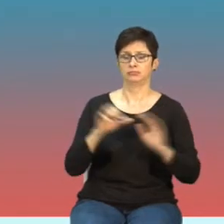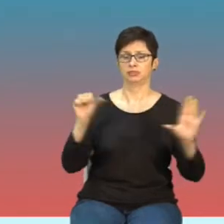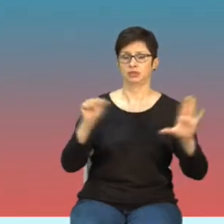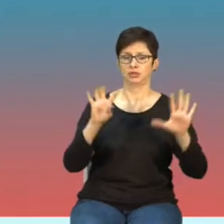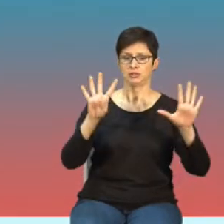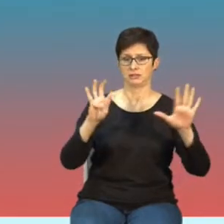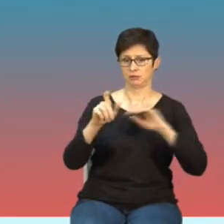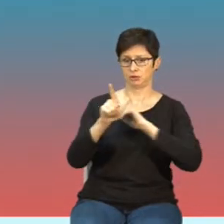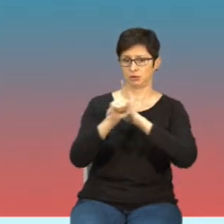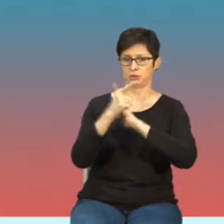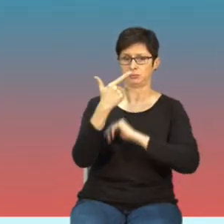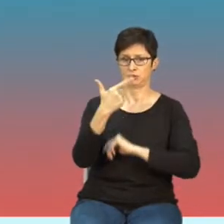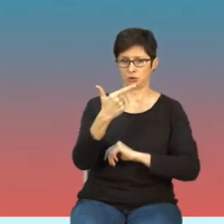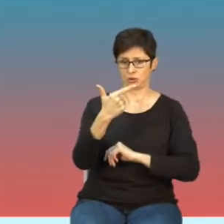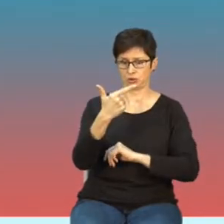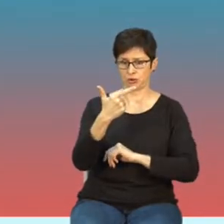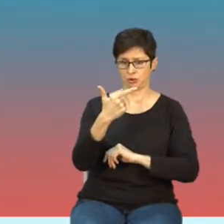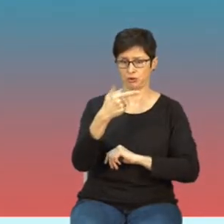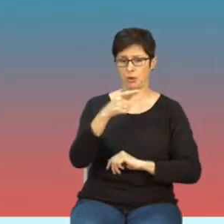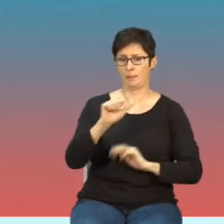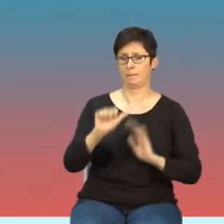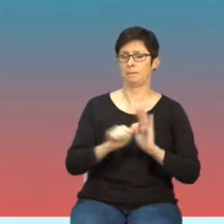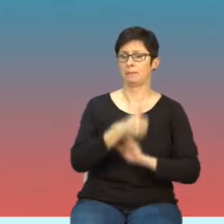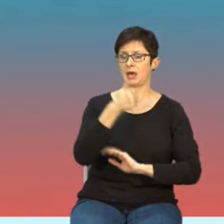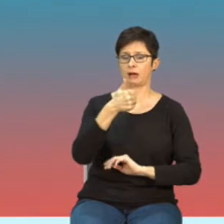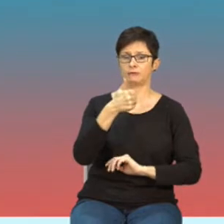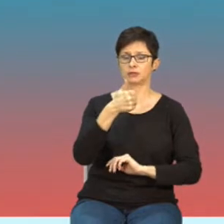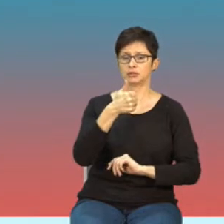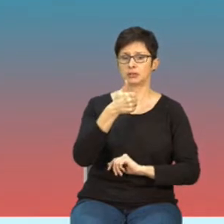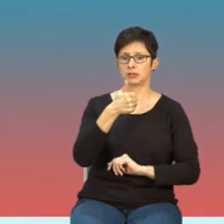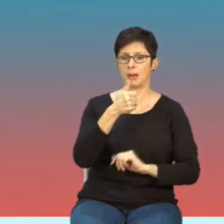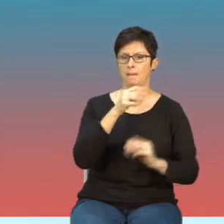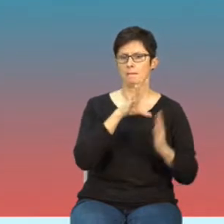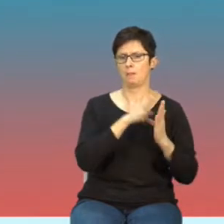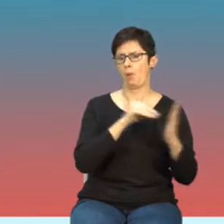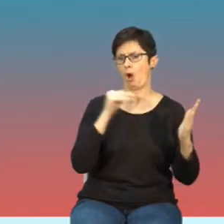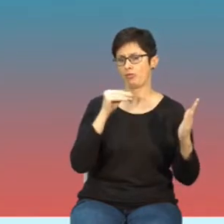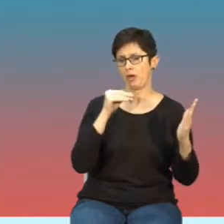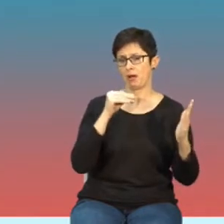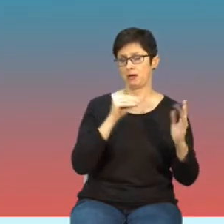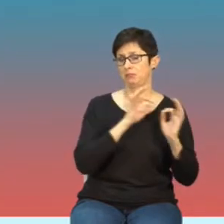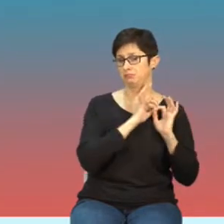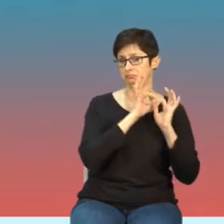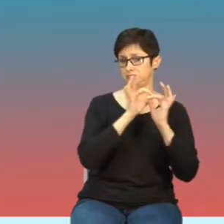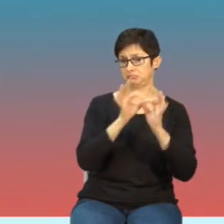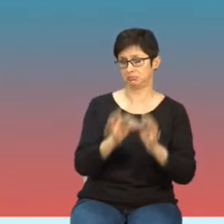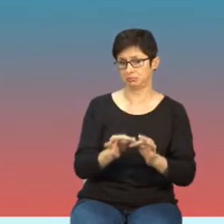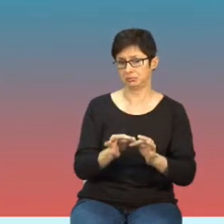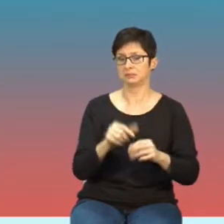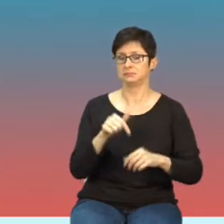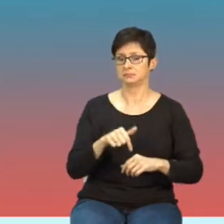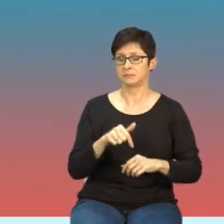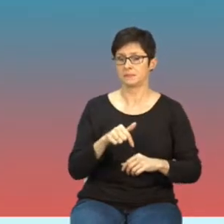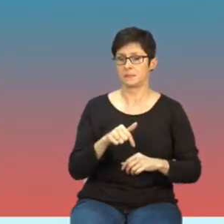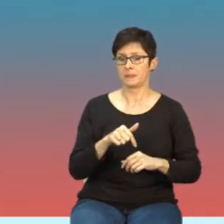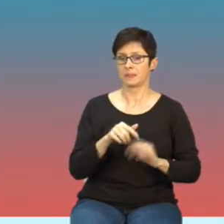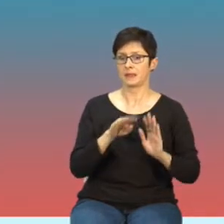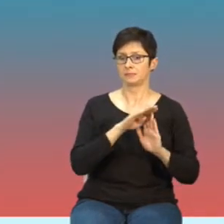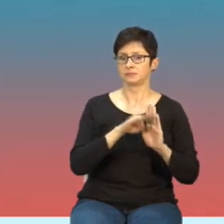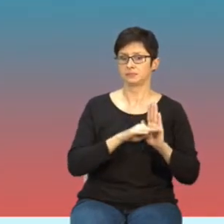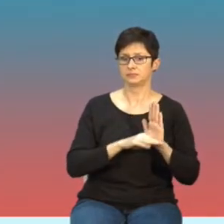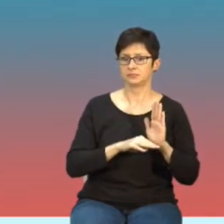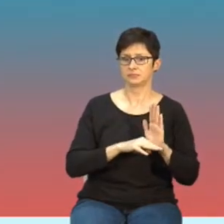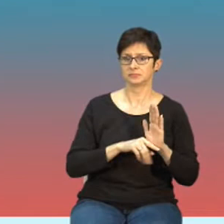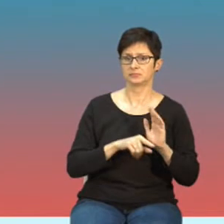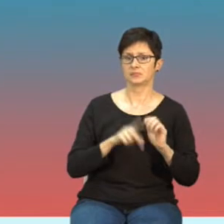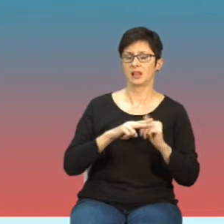powstał ten pierwszy taki modelowy do tej pory, do którego się odnosimy, standard dla